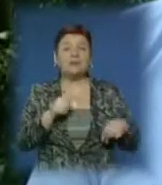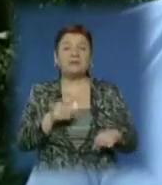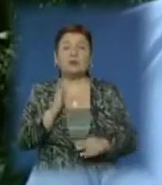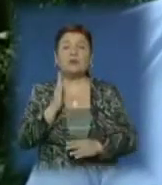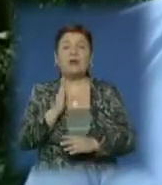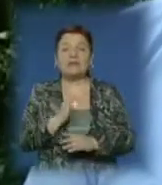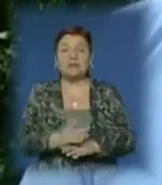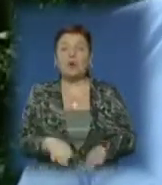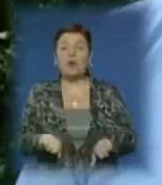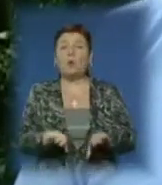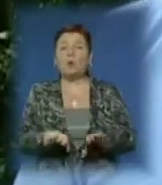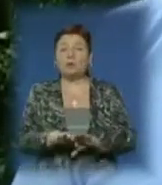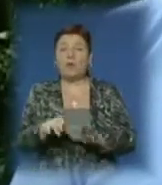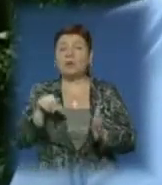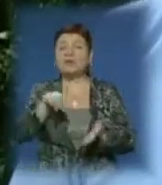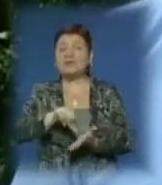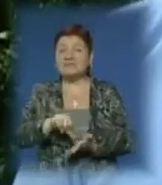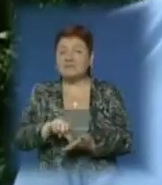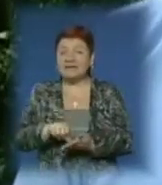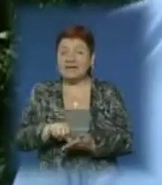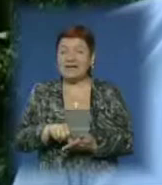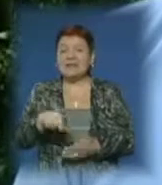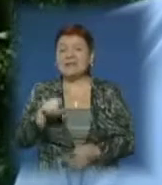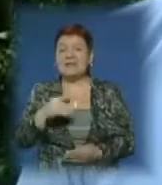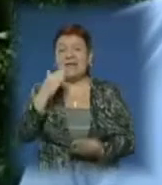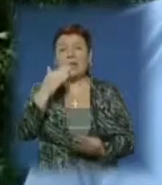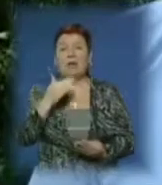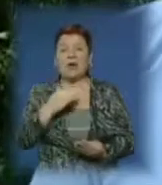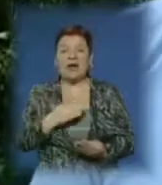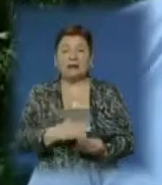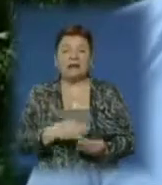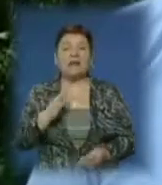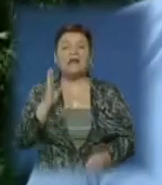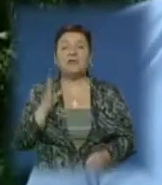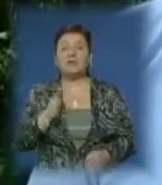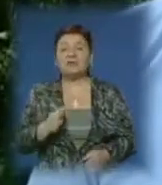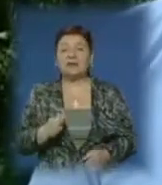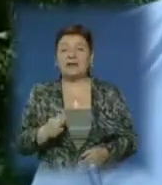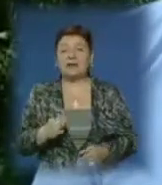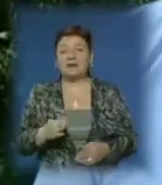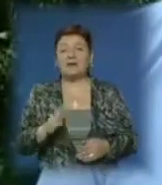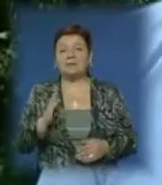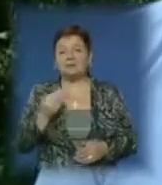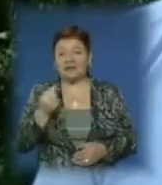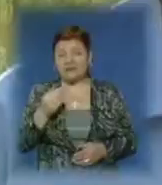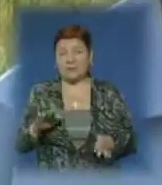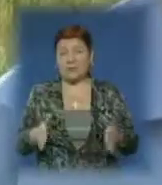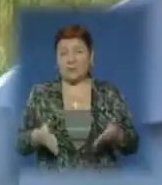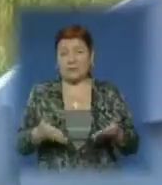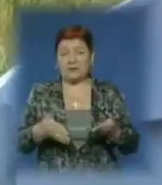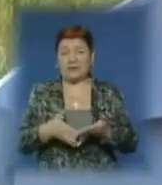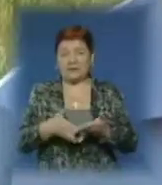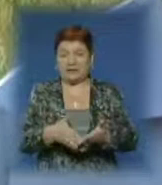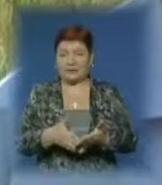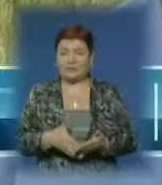буде учасником цієї програми і буде мати безпосередньо підтримку фінансову. У двору